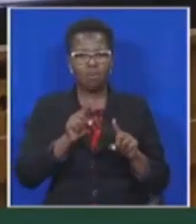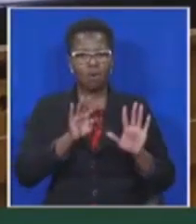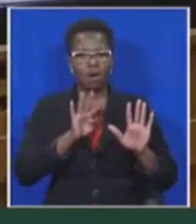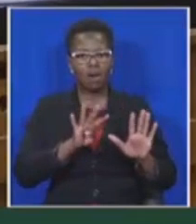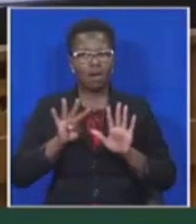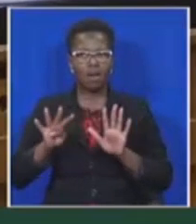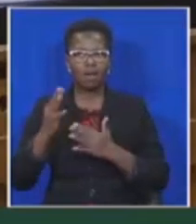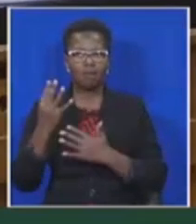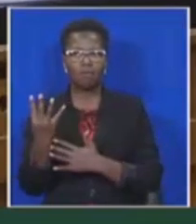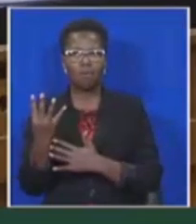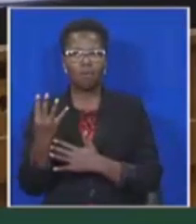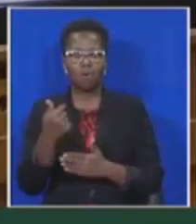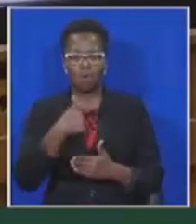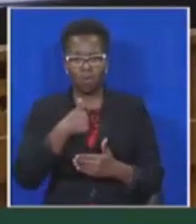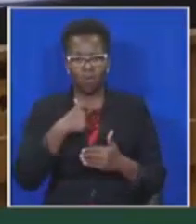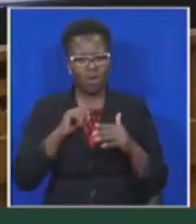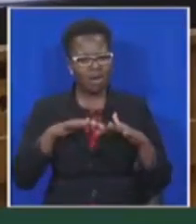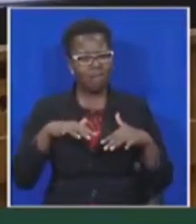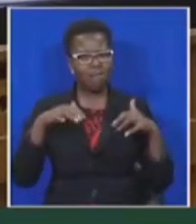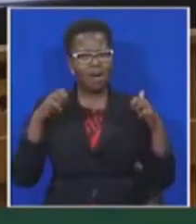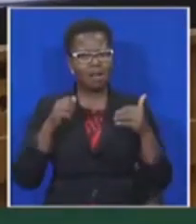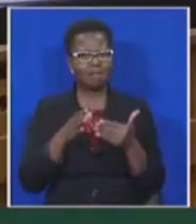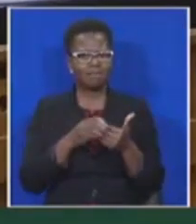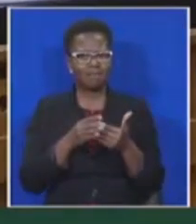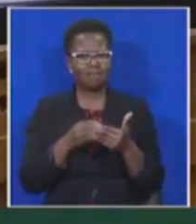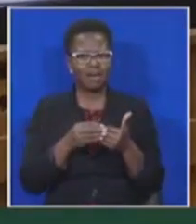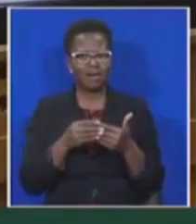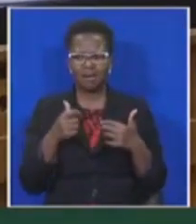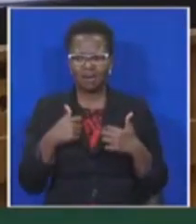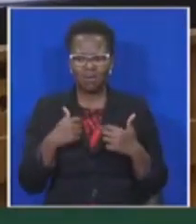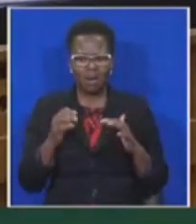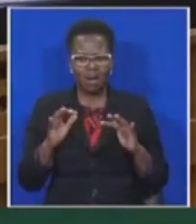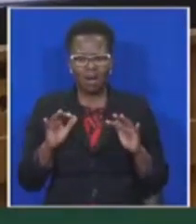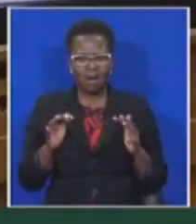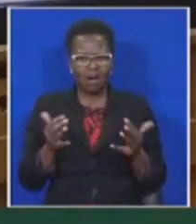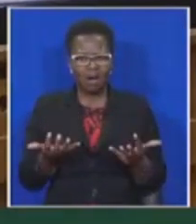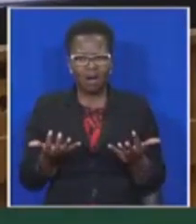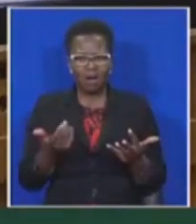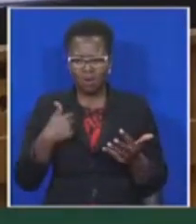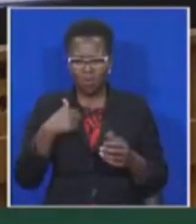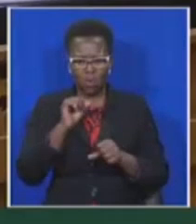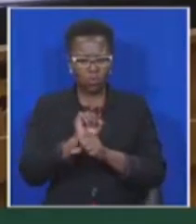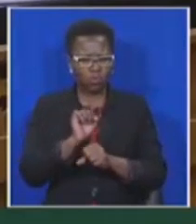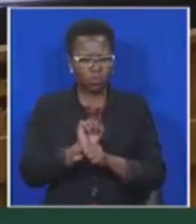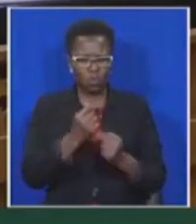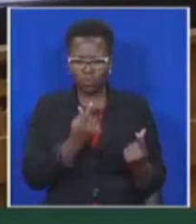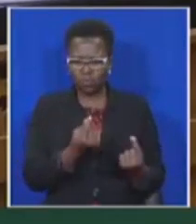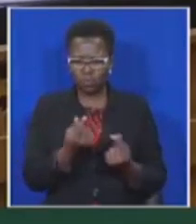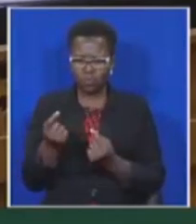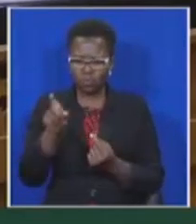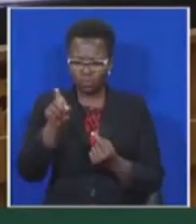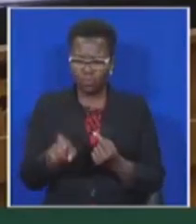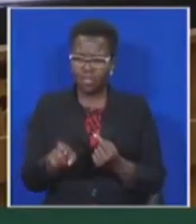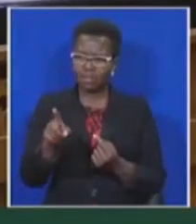mechanismes van toeseghouding oor die uitvoerende gesag kon toelaat dat behalwe vir ons hoowe min of meer elke grondwetelike